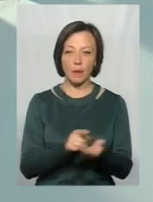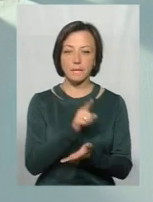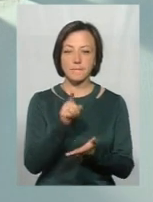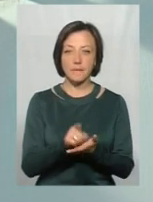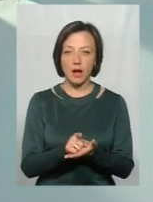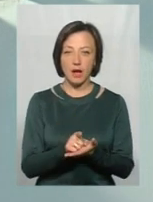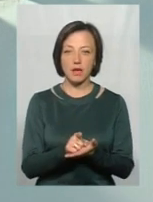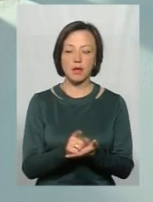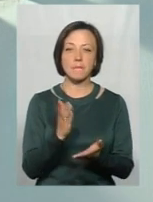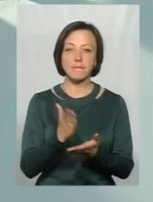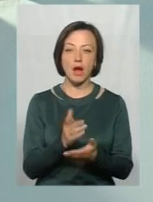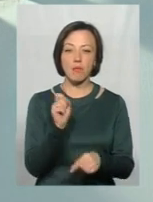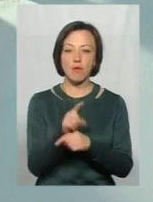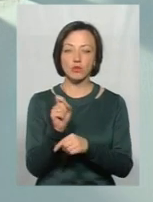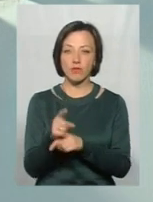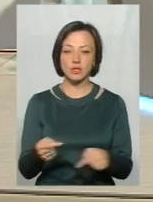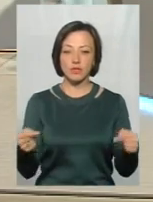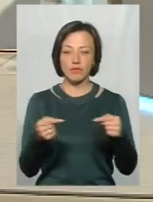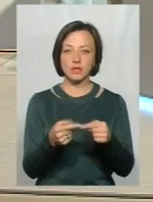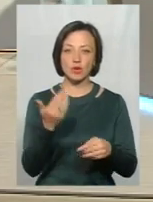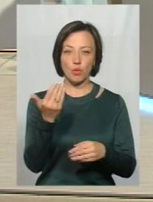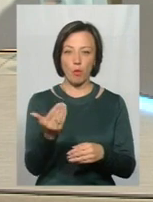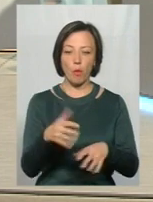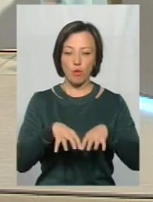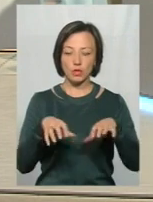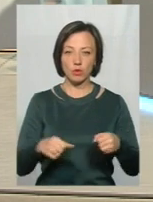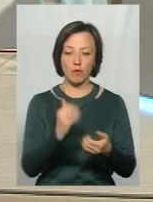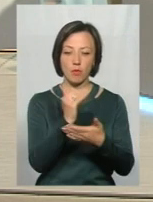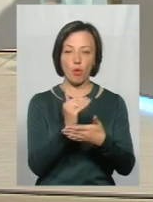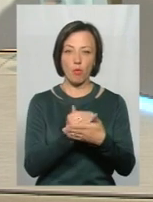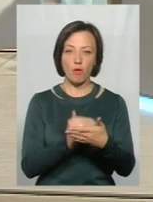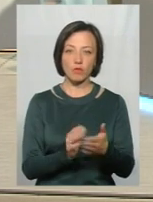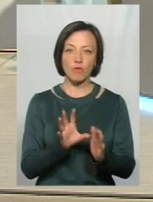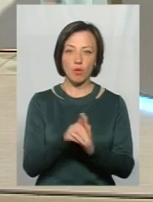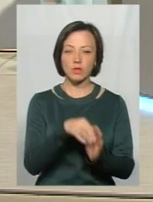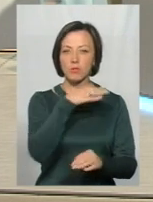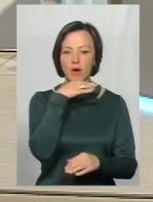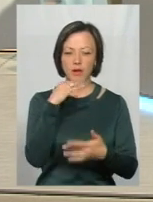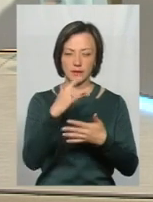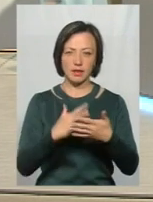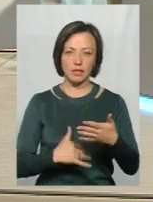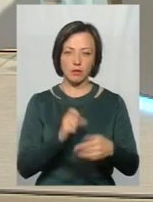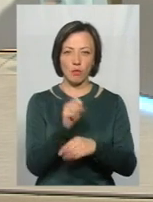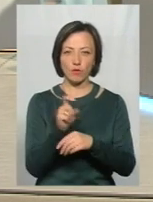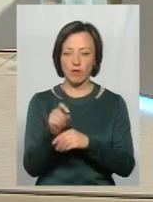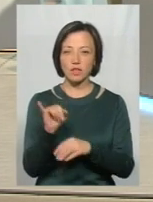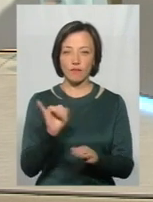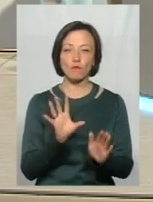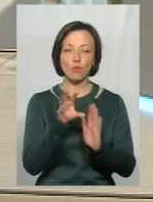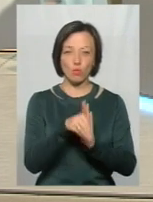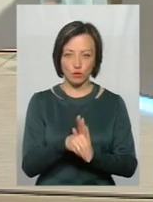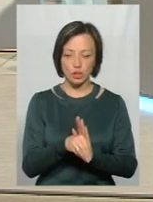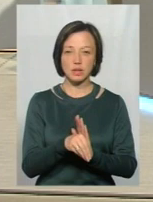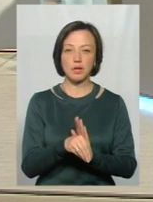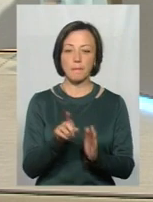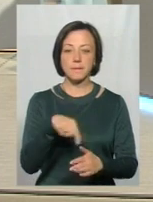безпосередні повноваження, які визначені його посадовими інструкціями. І туди входить багато різних повноважень. І в тому числі